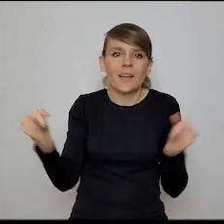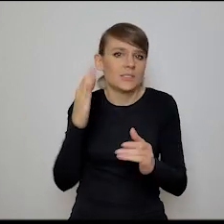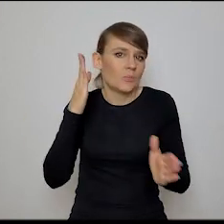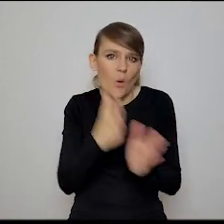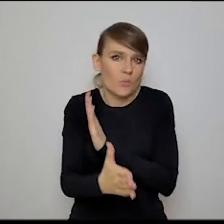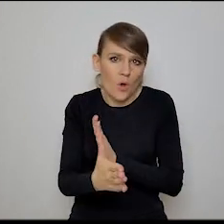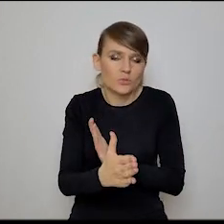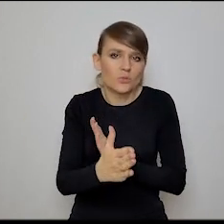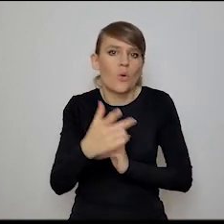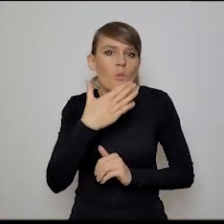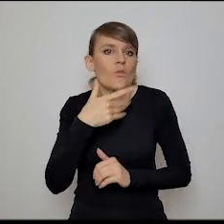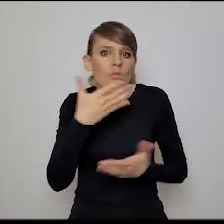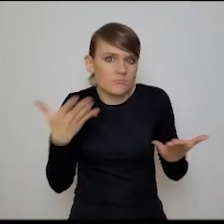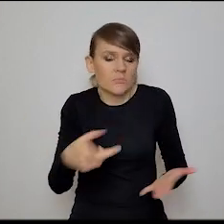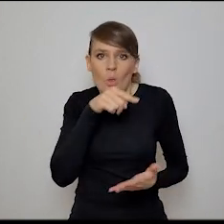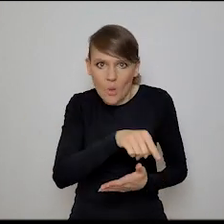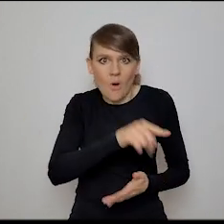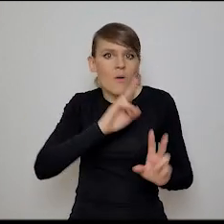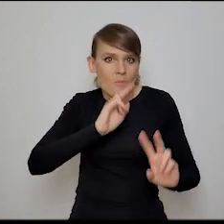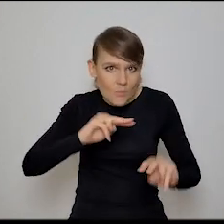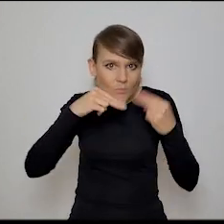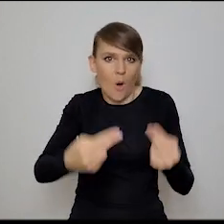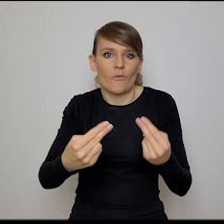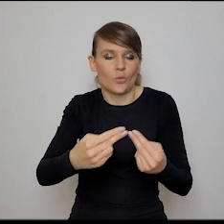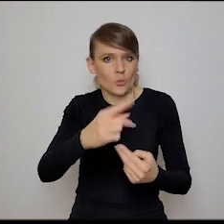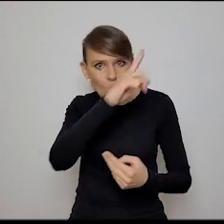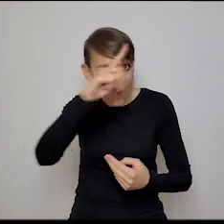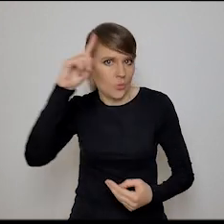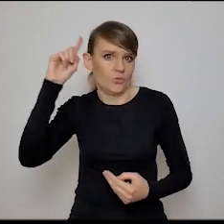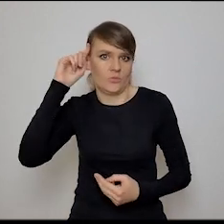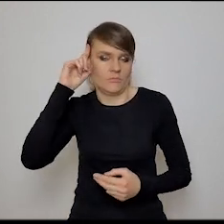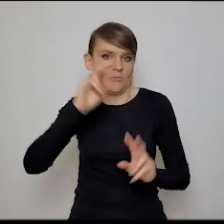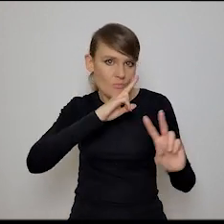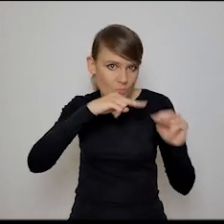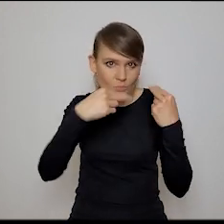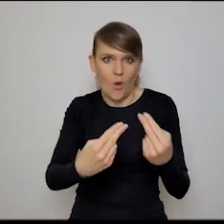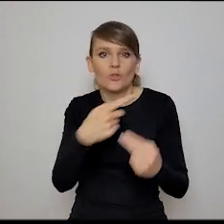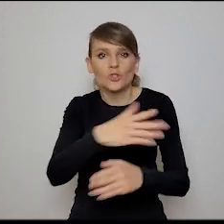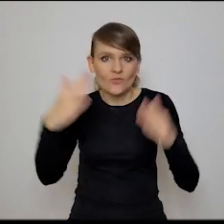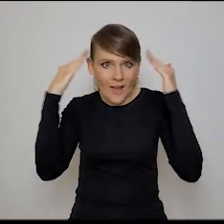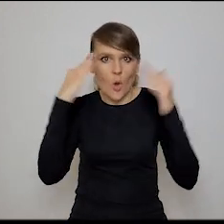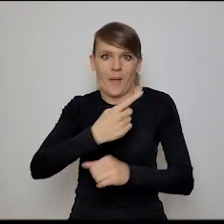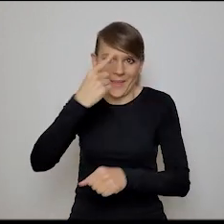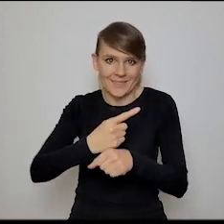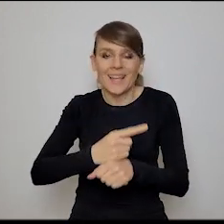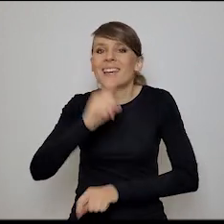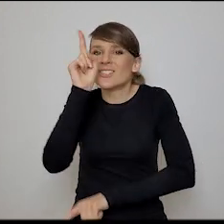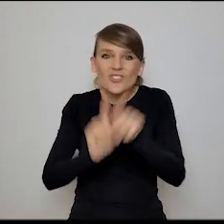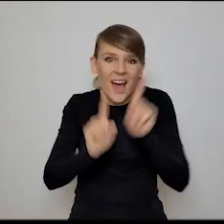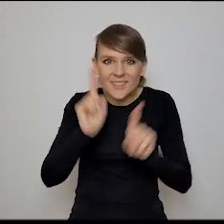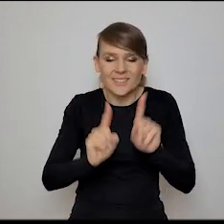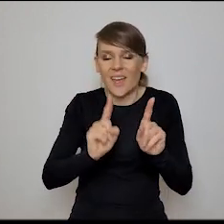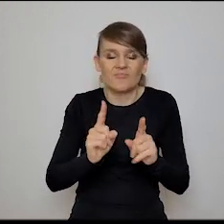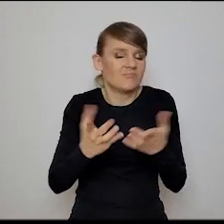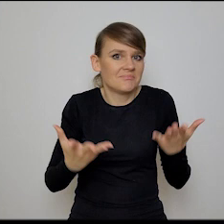przywracaniem tego komponentu ludzkiego jako świadomej decyzji, że czasem pewne rzeczy